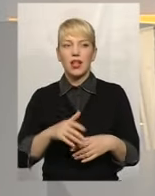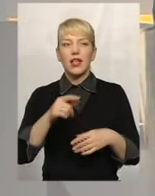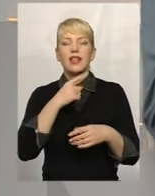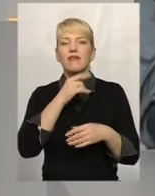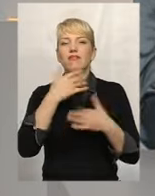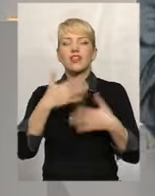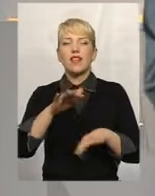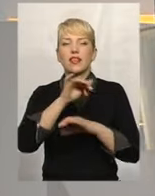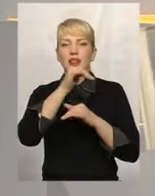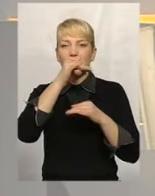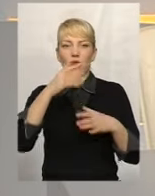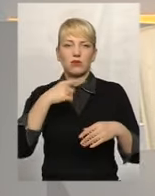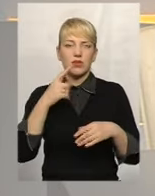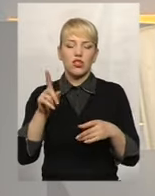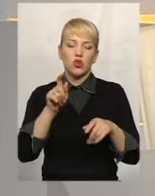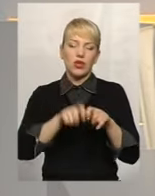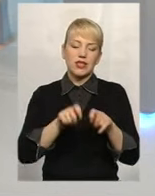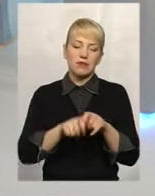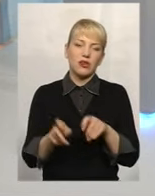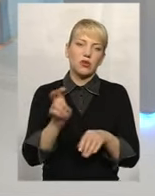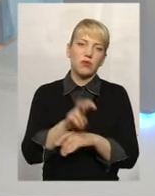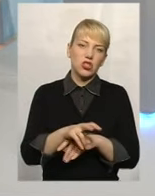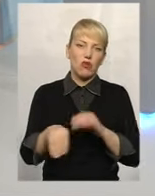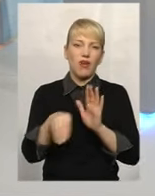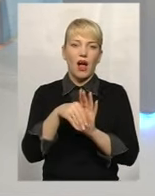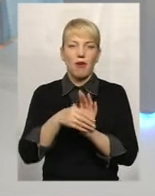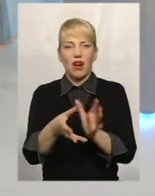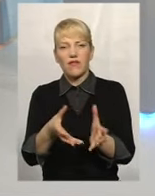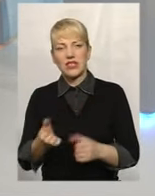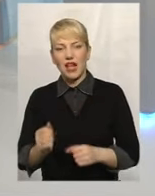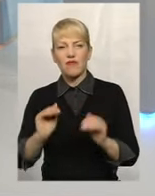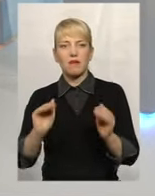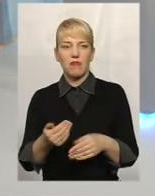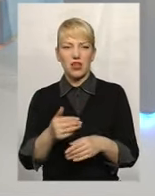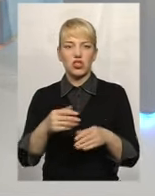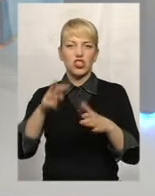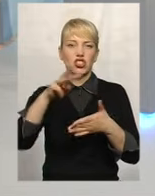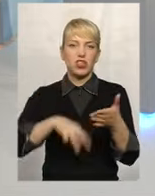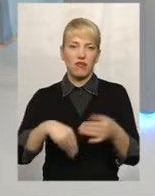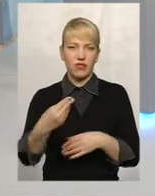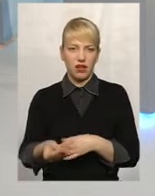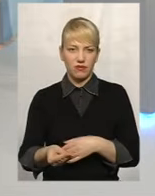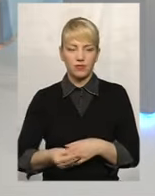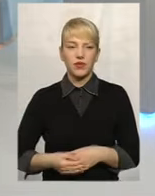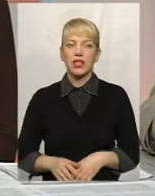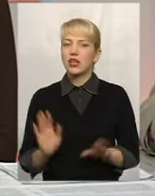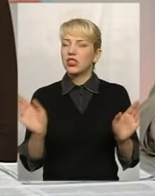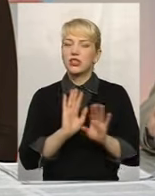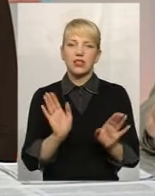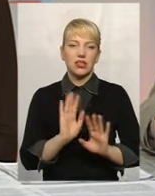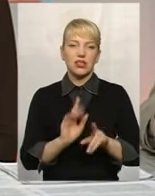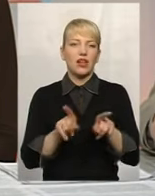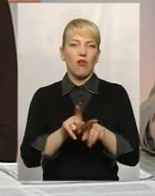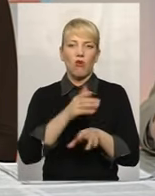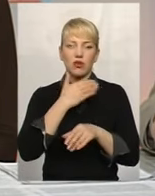прийшов, він там щось собі… Яких пом'якшуючих обставин. Хабар взяв і поставив там мінімальний штраф. Ні, такого немає,